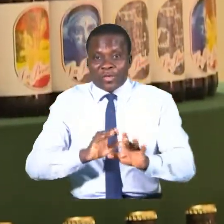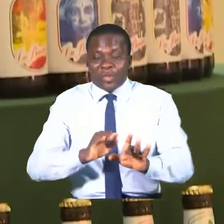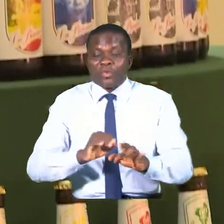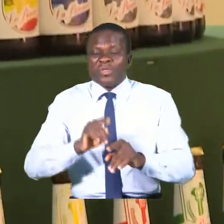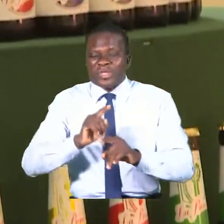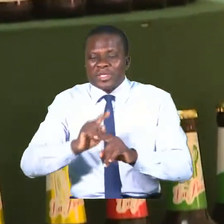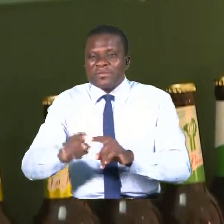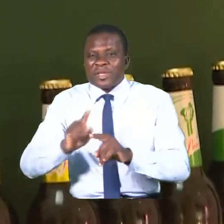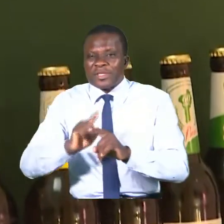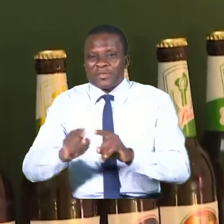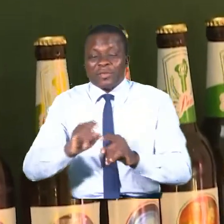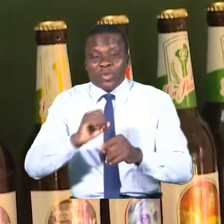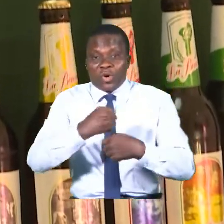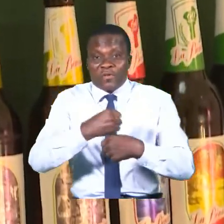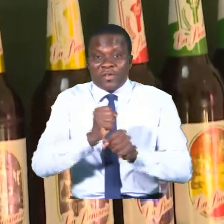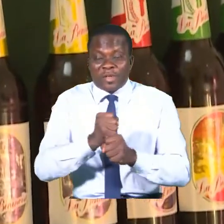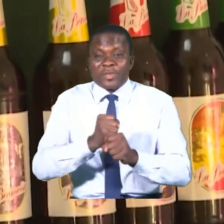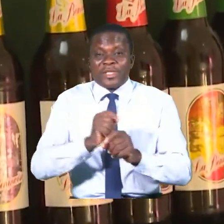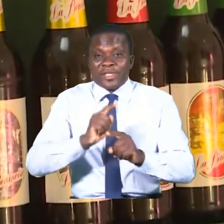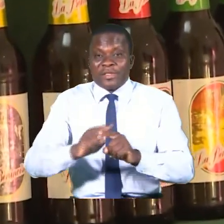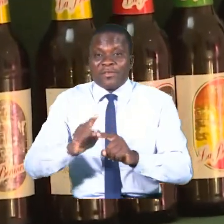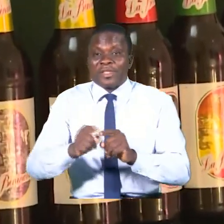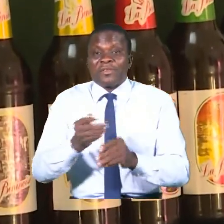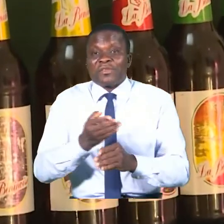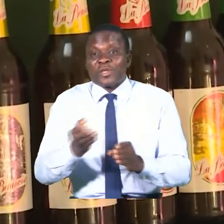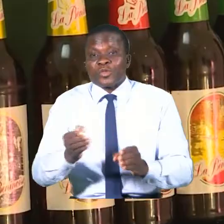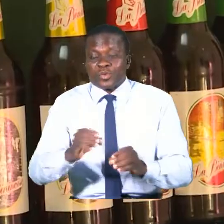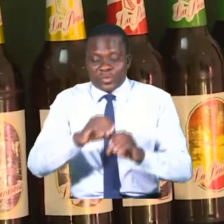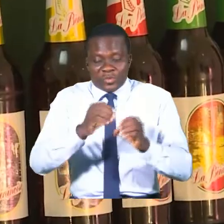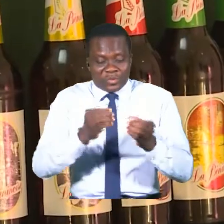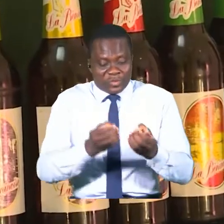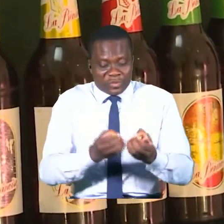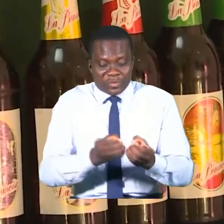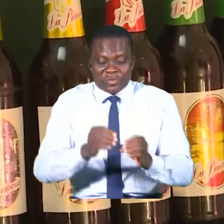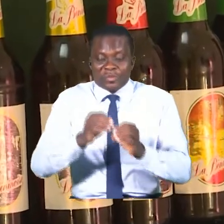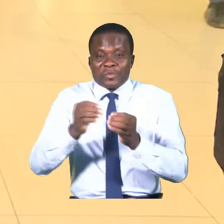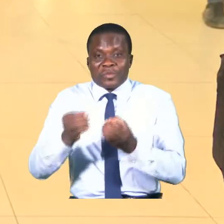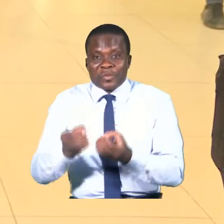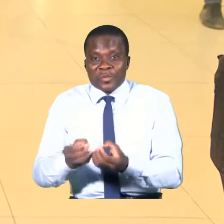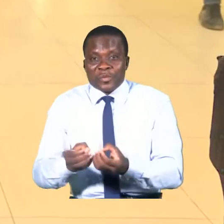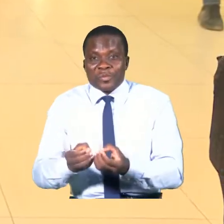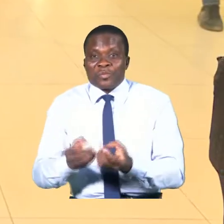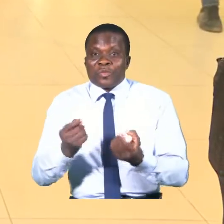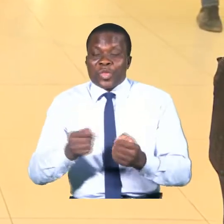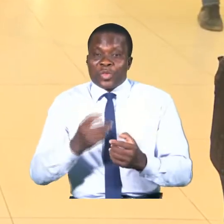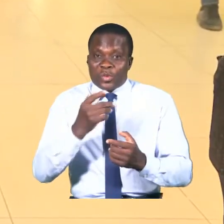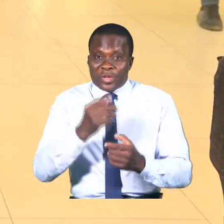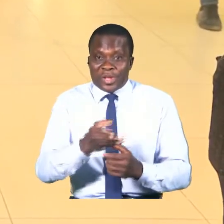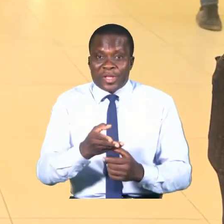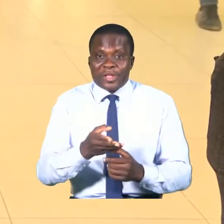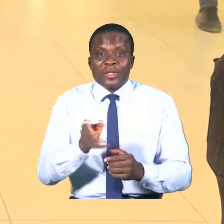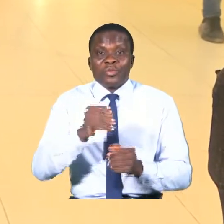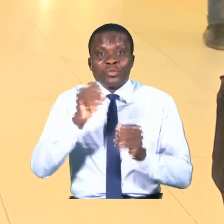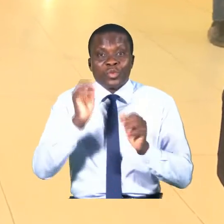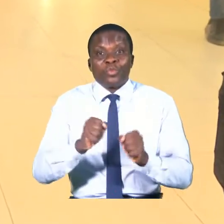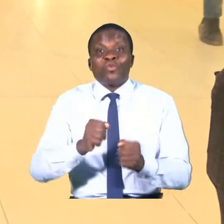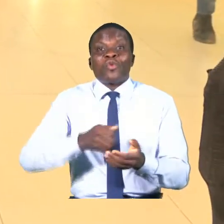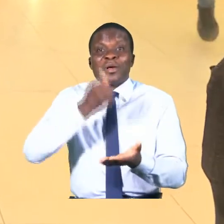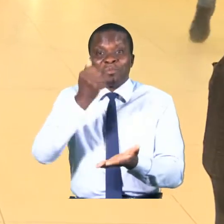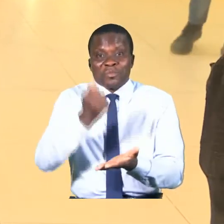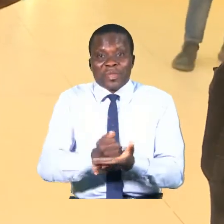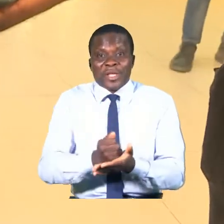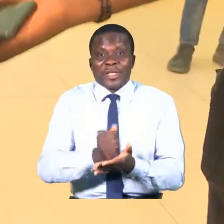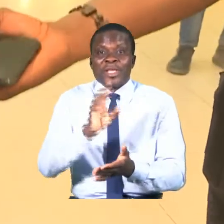qui seront des coffrets, on va dire, en édition limitée, pour pouvoir marquer le